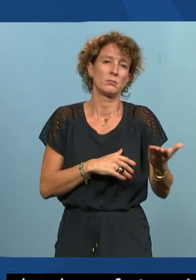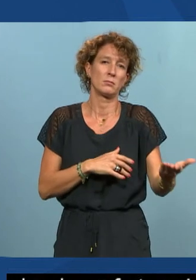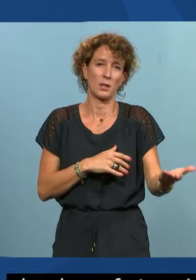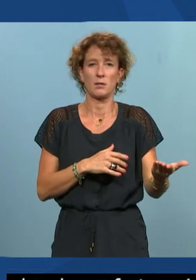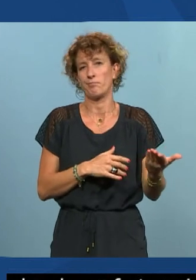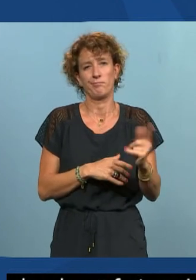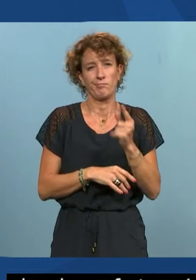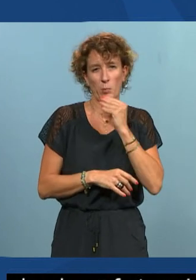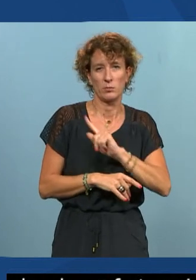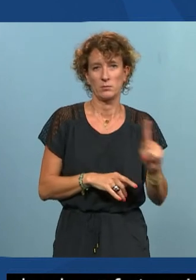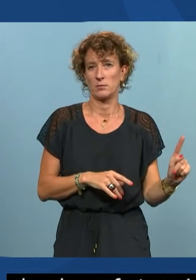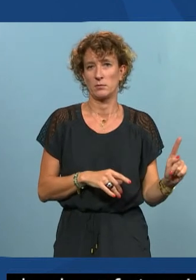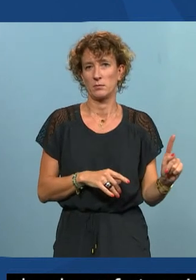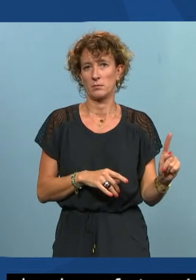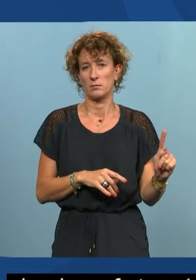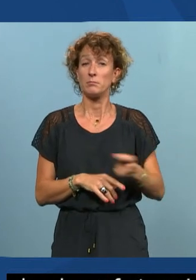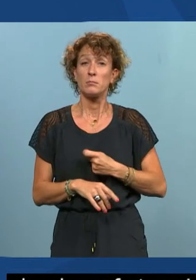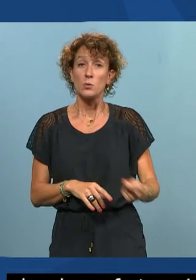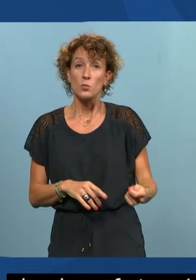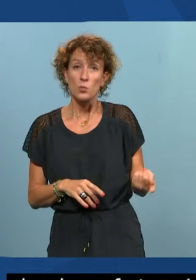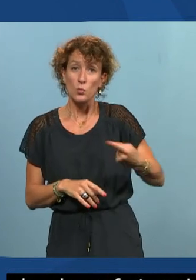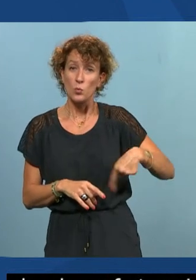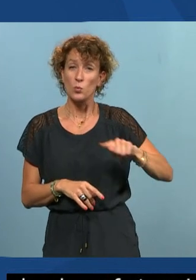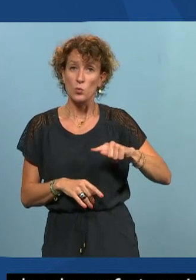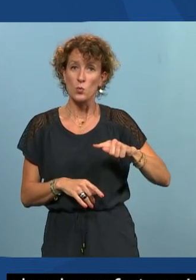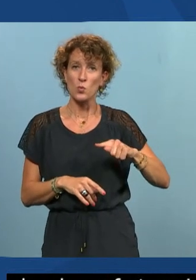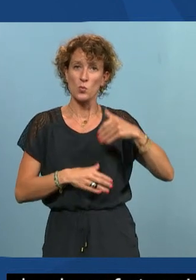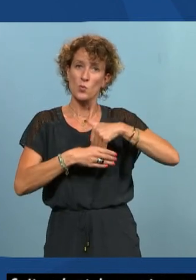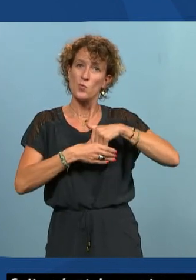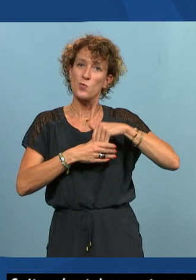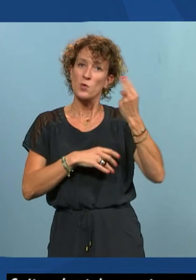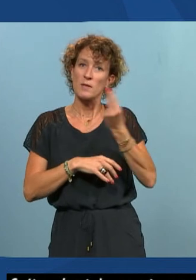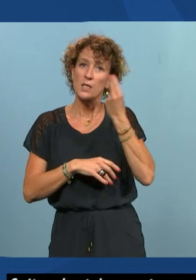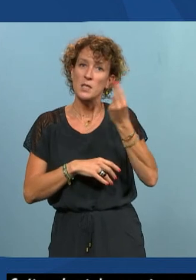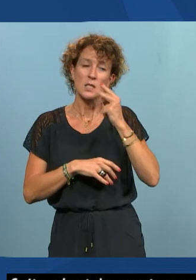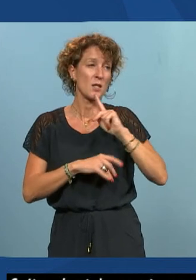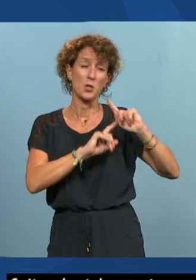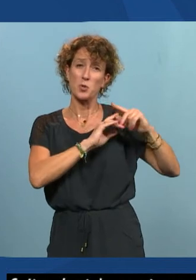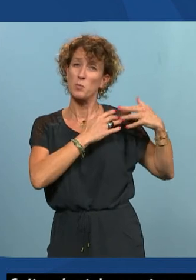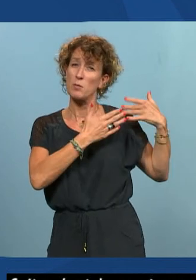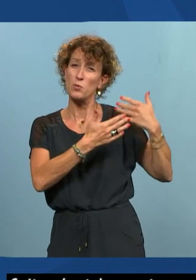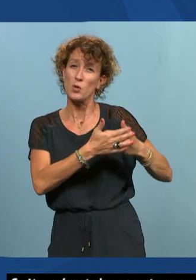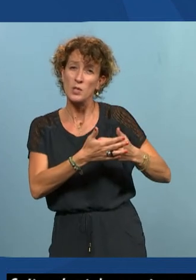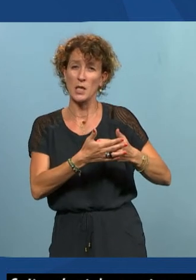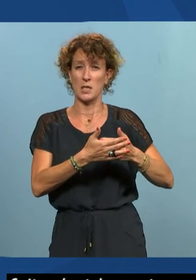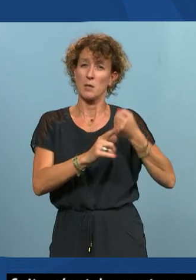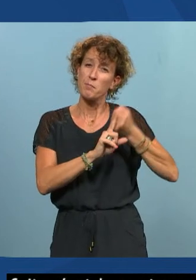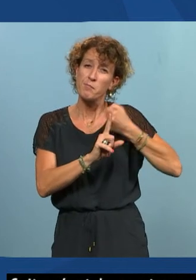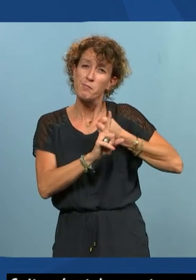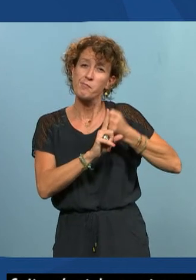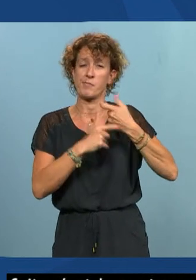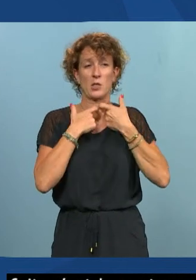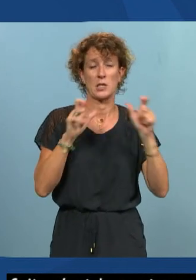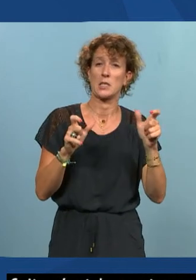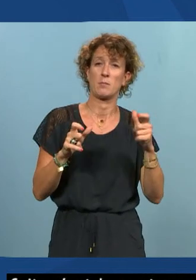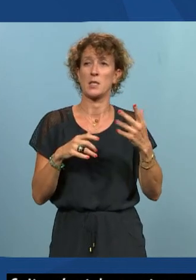là c'est pas bon c'est-à-dire qu'évidemment nous qui au sein de l'université depuis plusieurs années on met en place une démarche d'accessibilité numérique si on va voir la